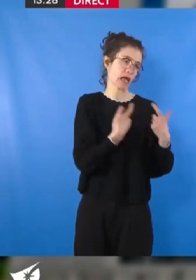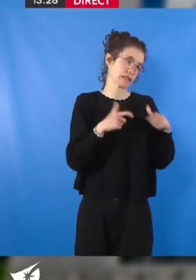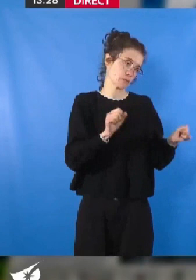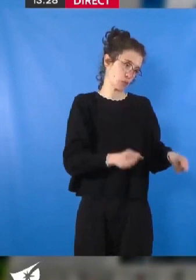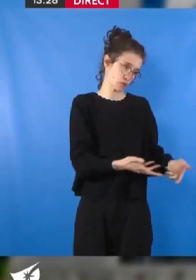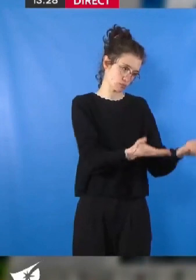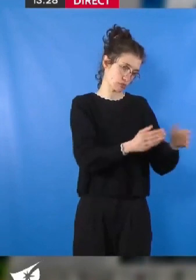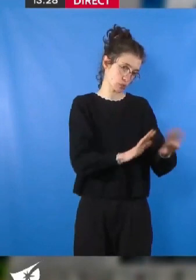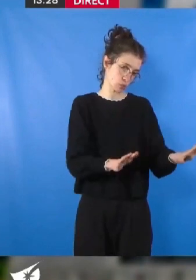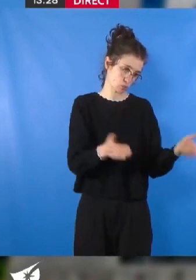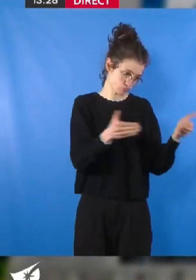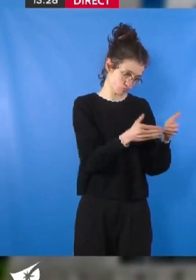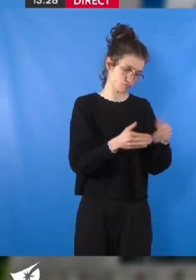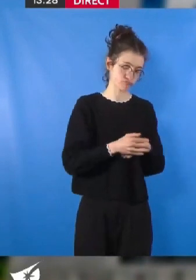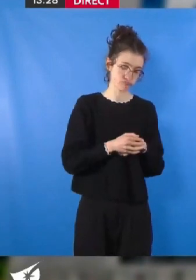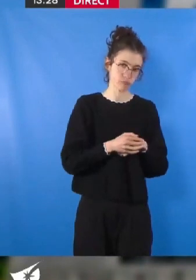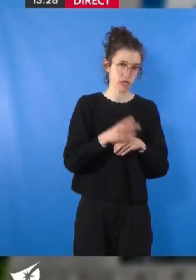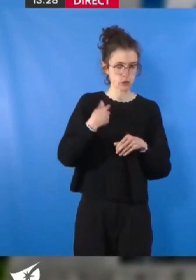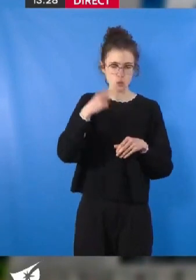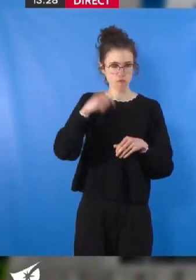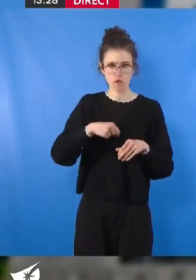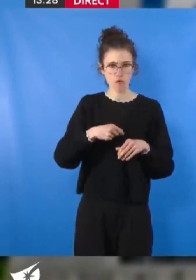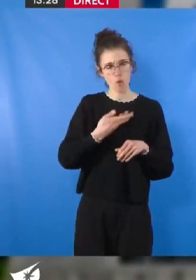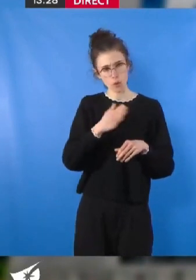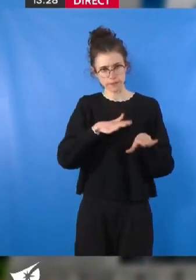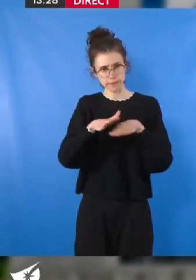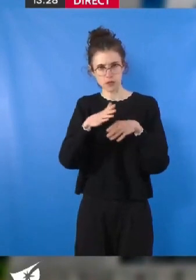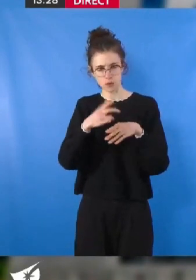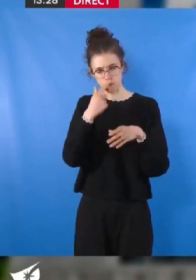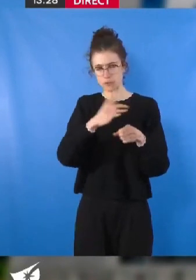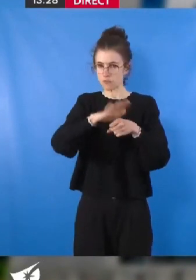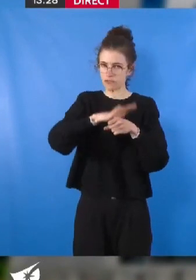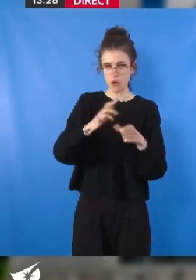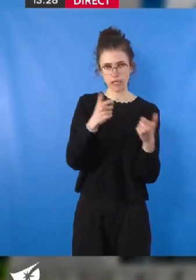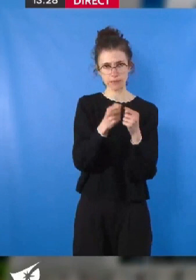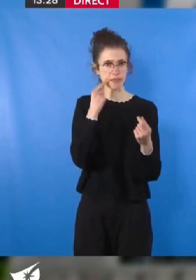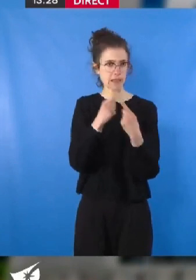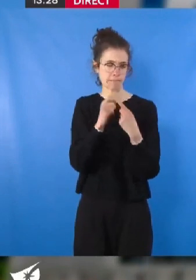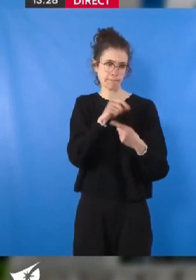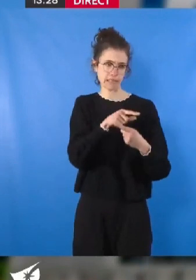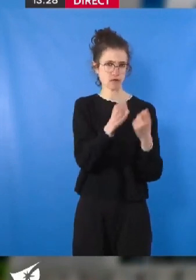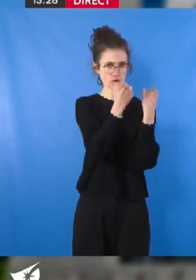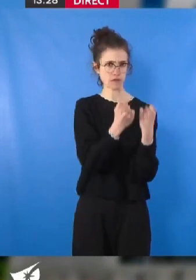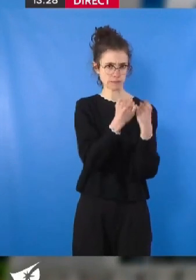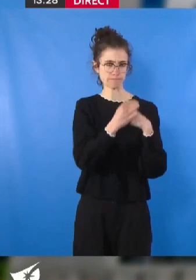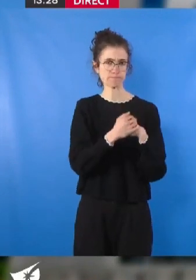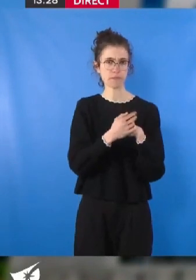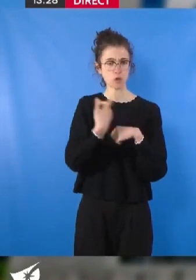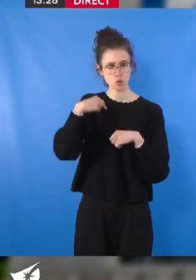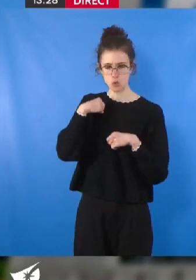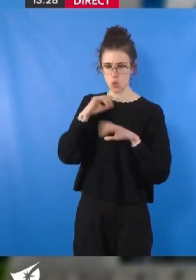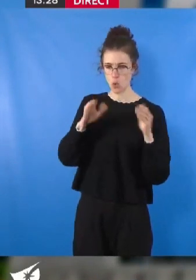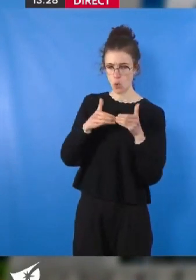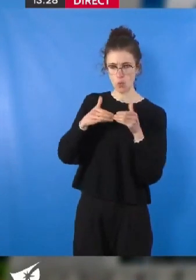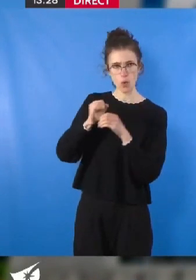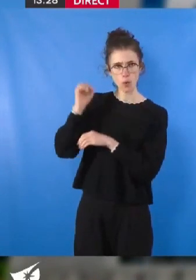suffisantes pour renforcer le service aux usagers. Pour les communistes, le premier facteur de transfert modal de la voiture vers